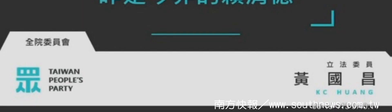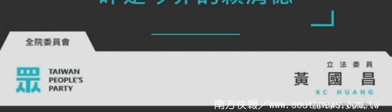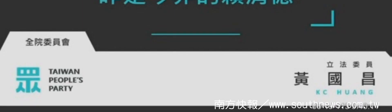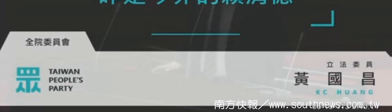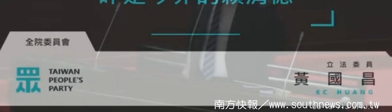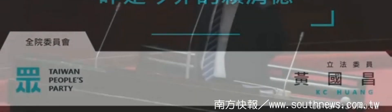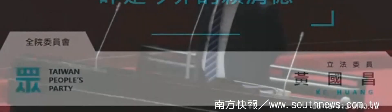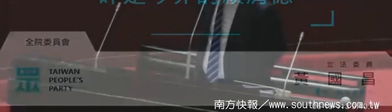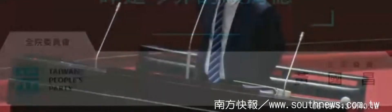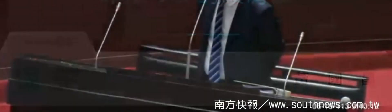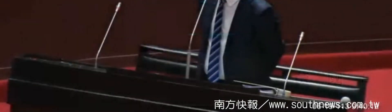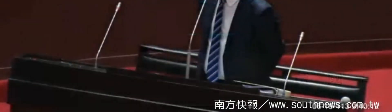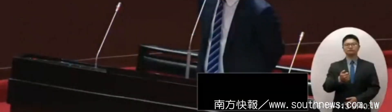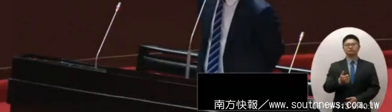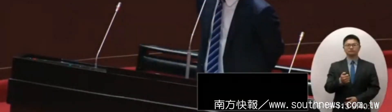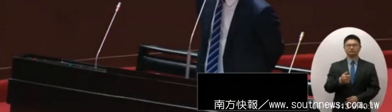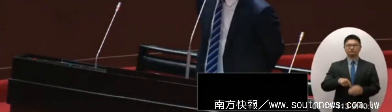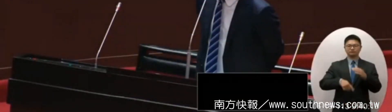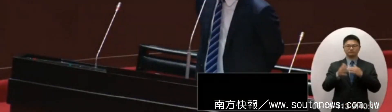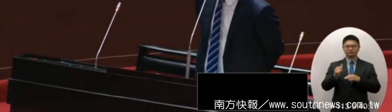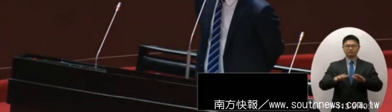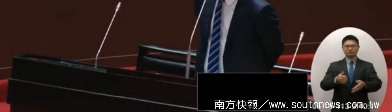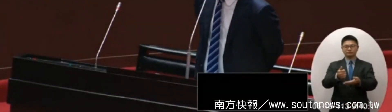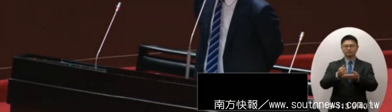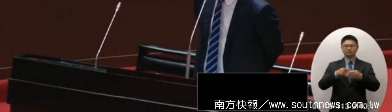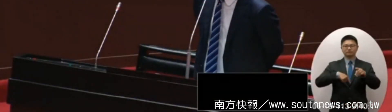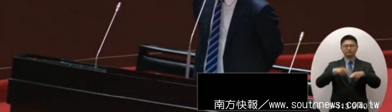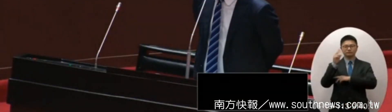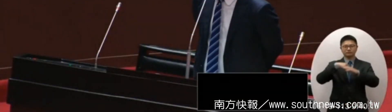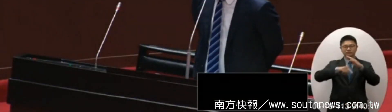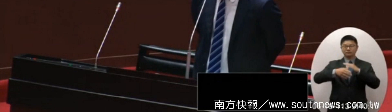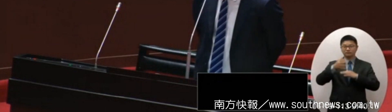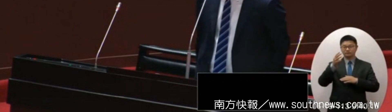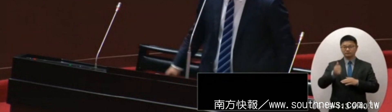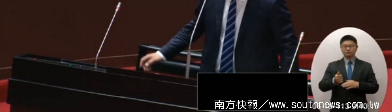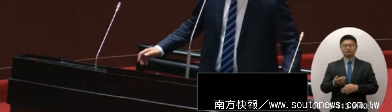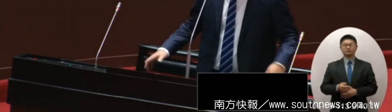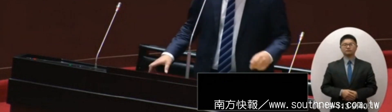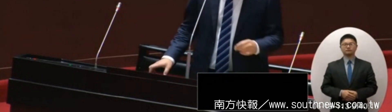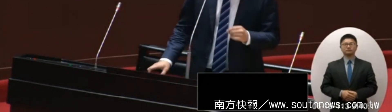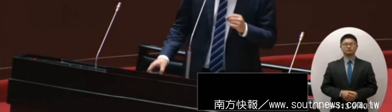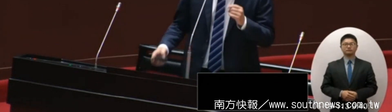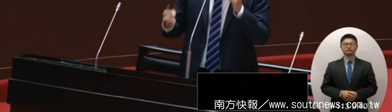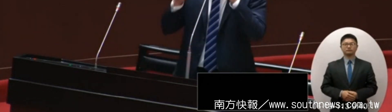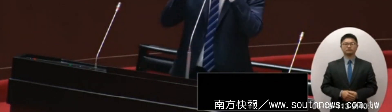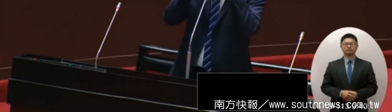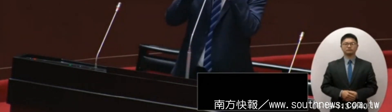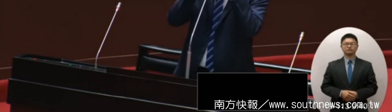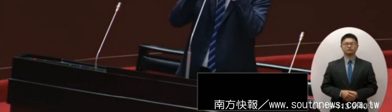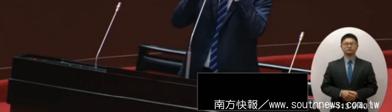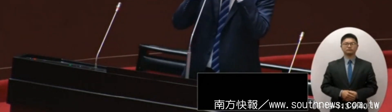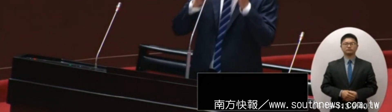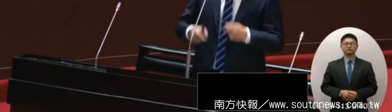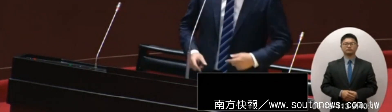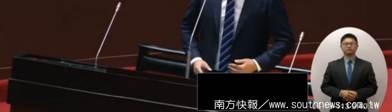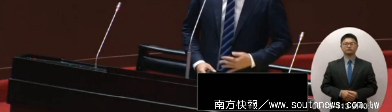呃 謝謝院長 是不是麻煩請行政院院長再請 再請佐志長被選